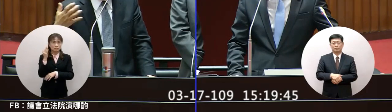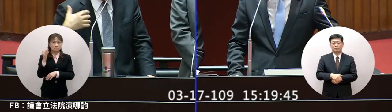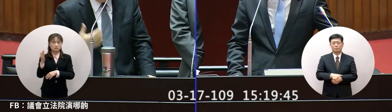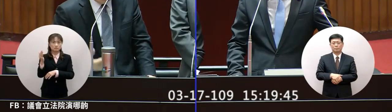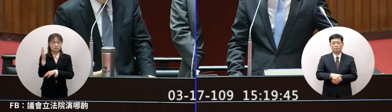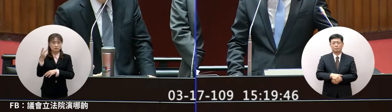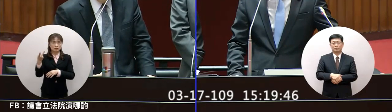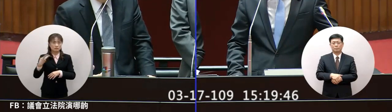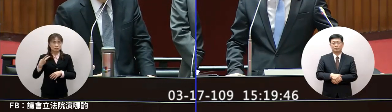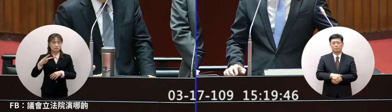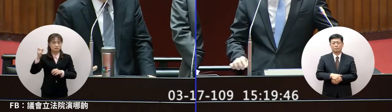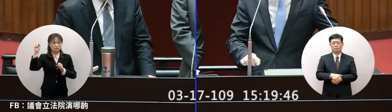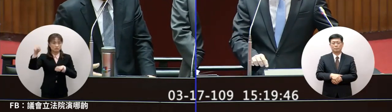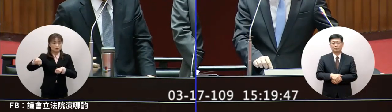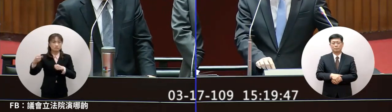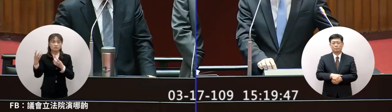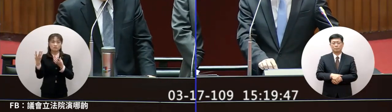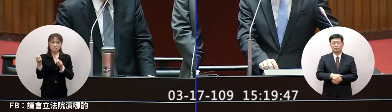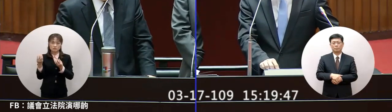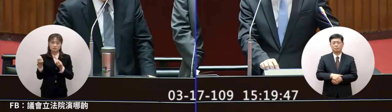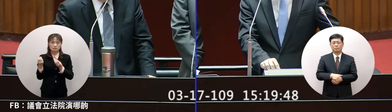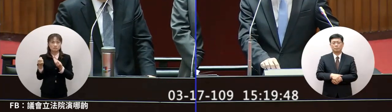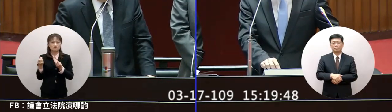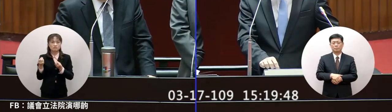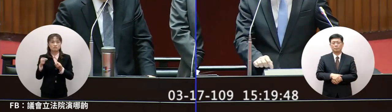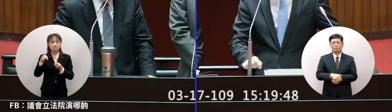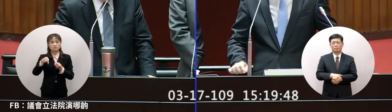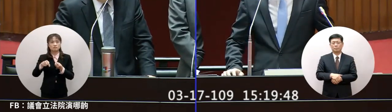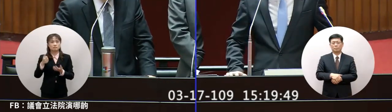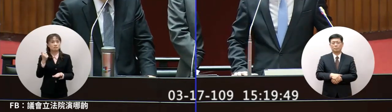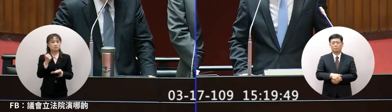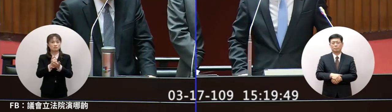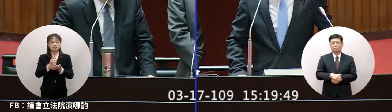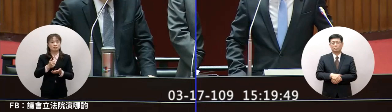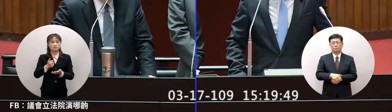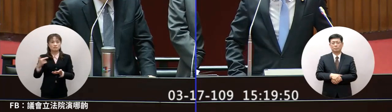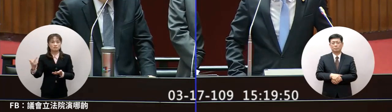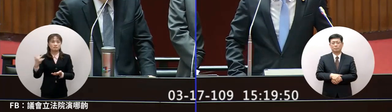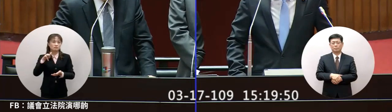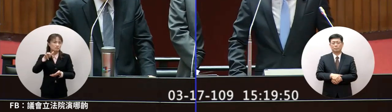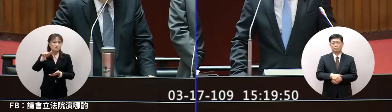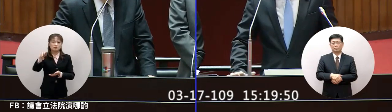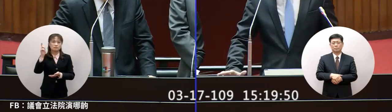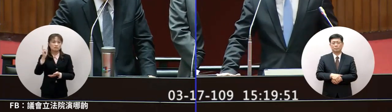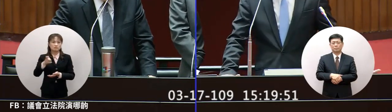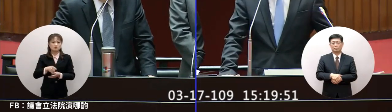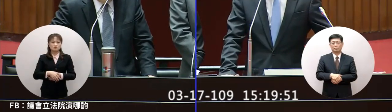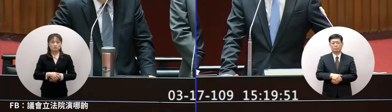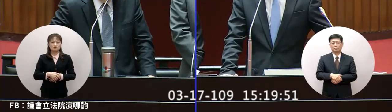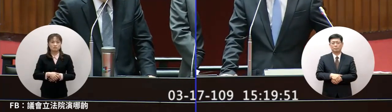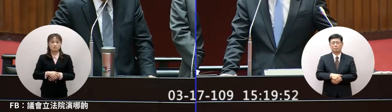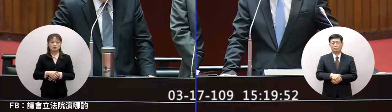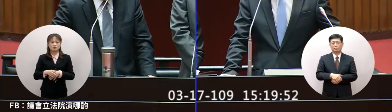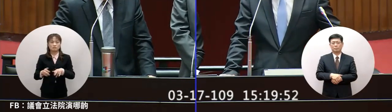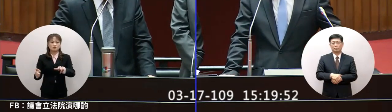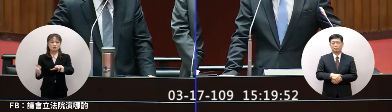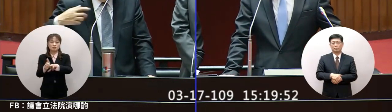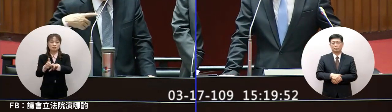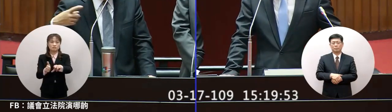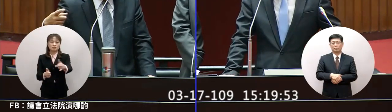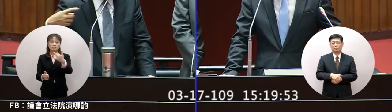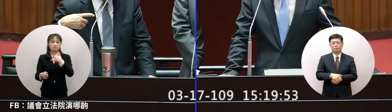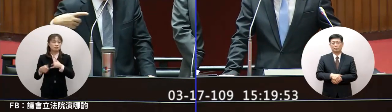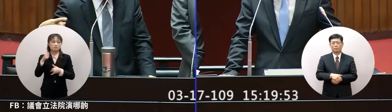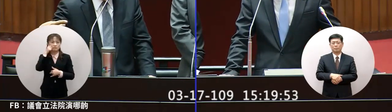邊的政府同意不可能揮機揮來揮去不可能人接的回來但